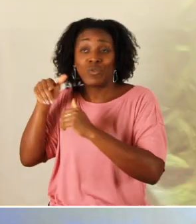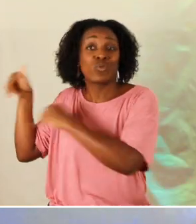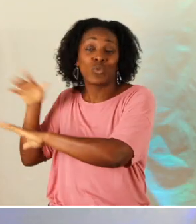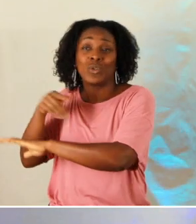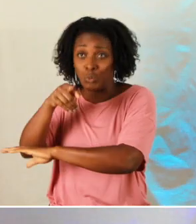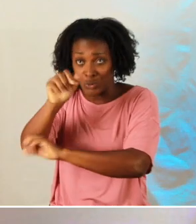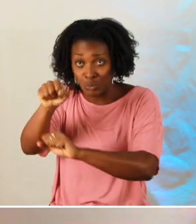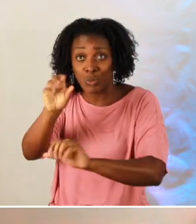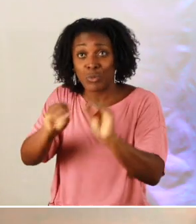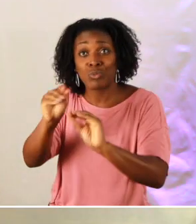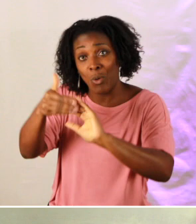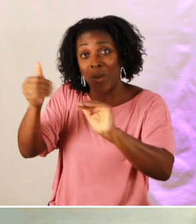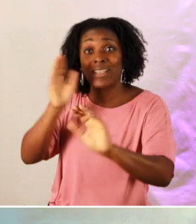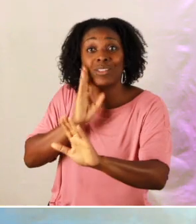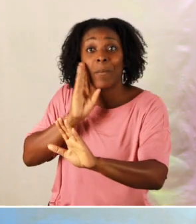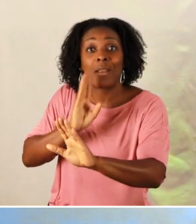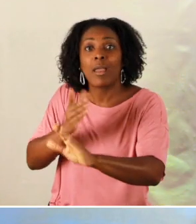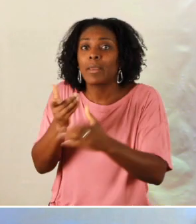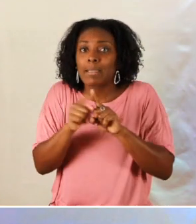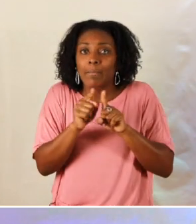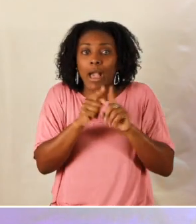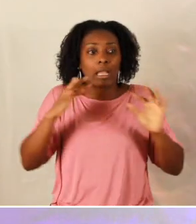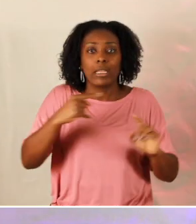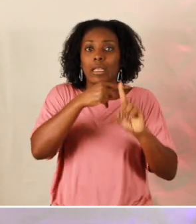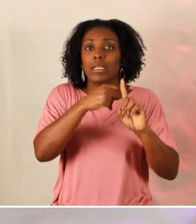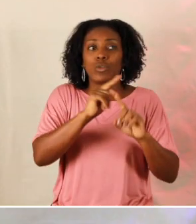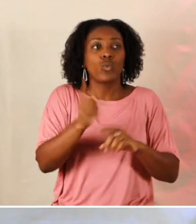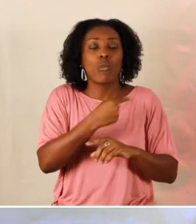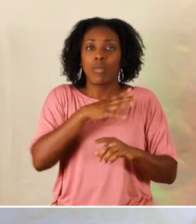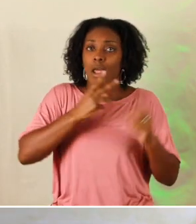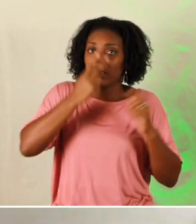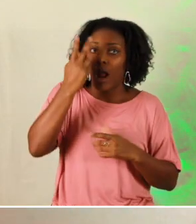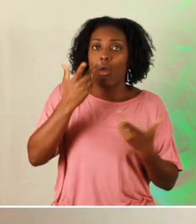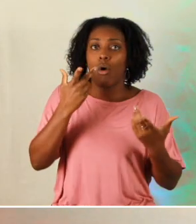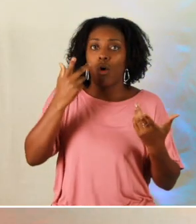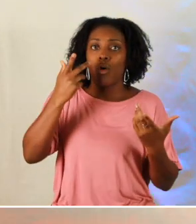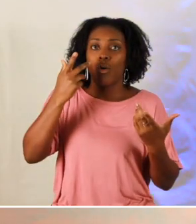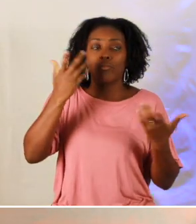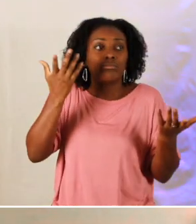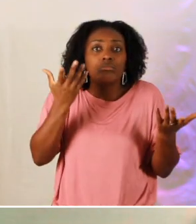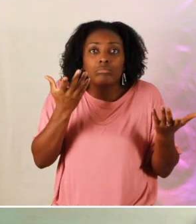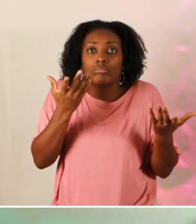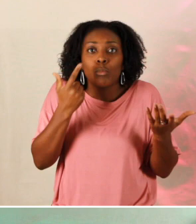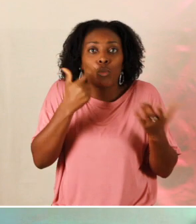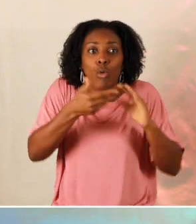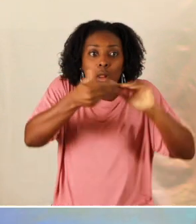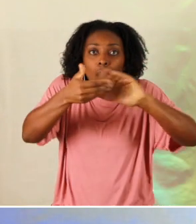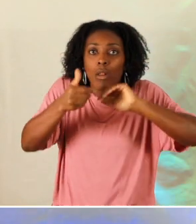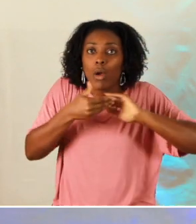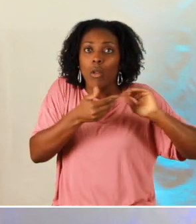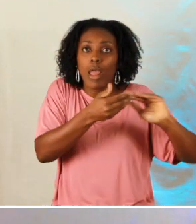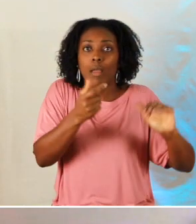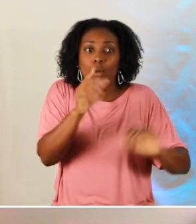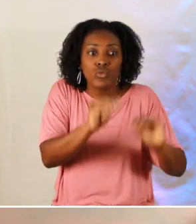mais toi tu peux prendre soin et dans l'église et bien on a tous des dons et des talents on a tous une place particulière pour